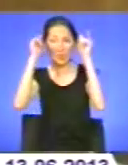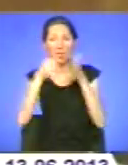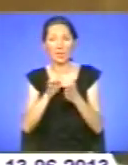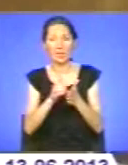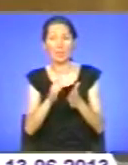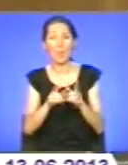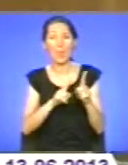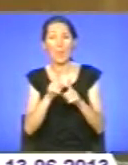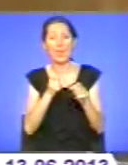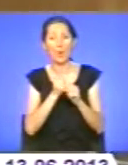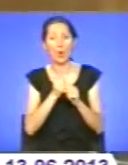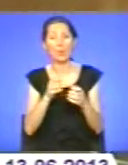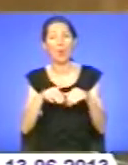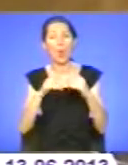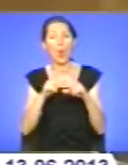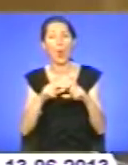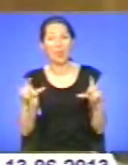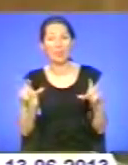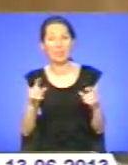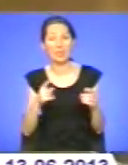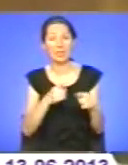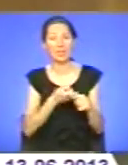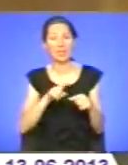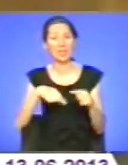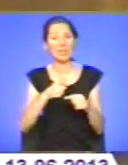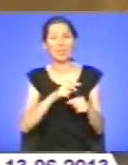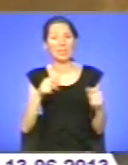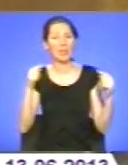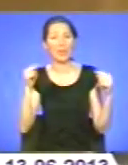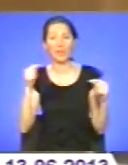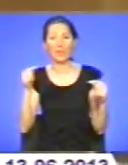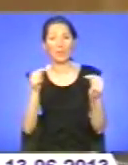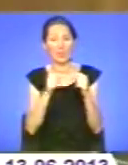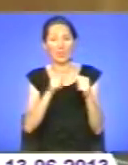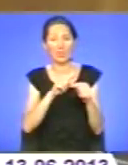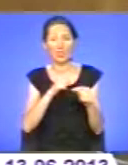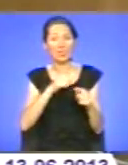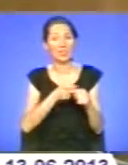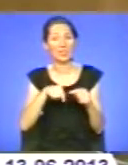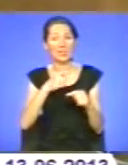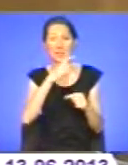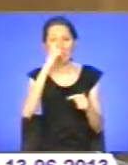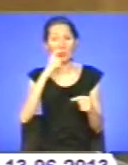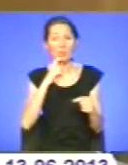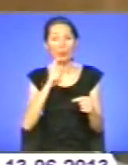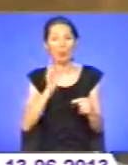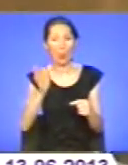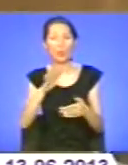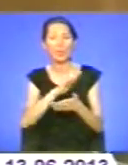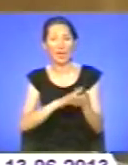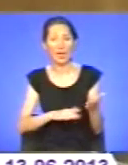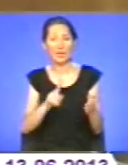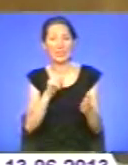комплекси. Саме через невизначеність, саме через незрозумілість, що буде далі з землею,